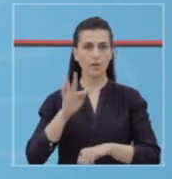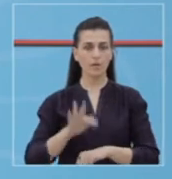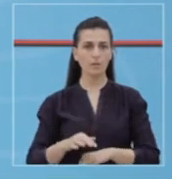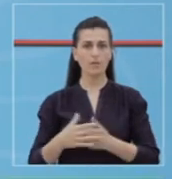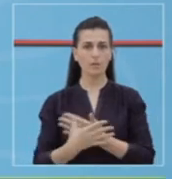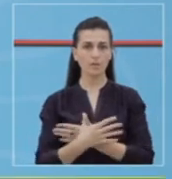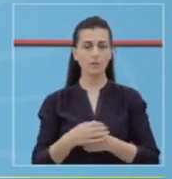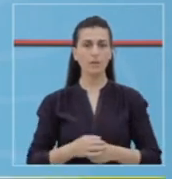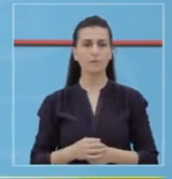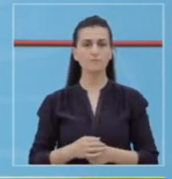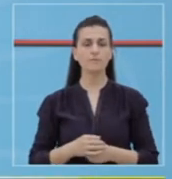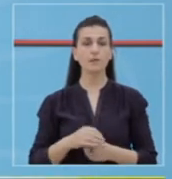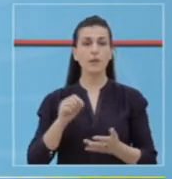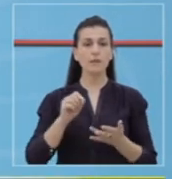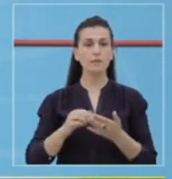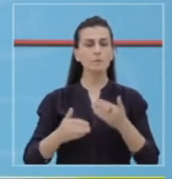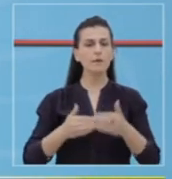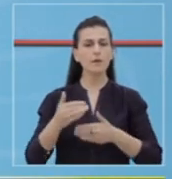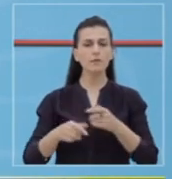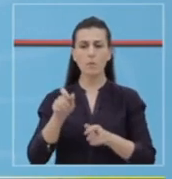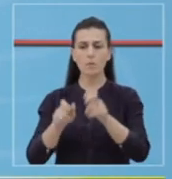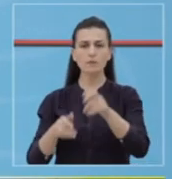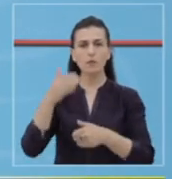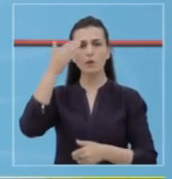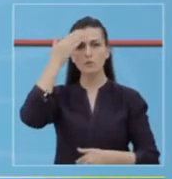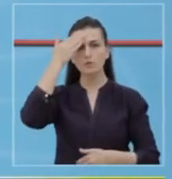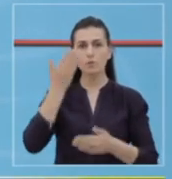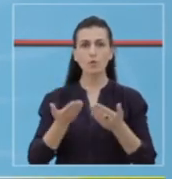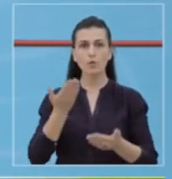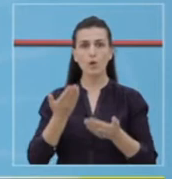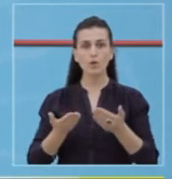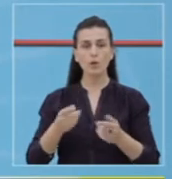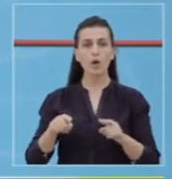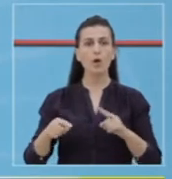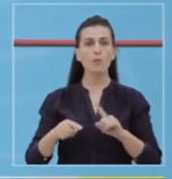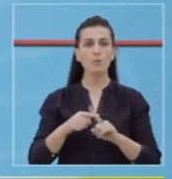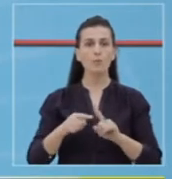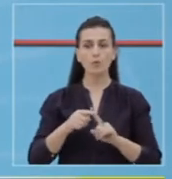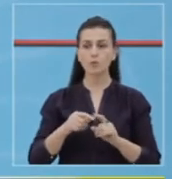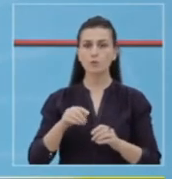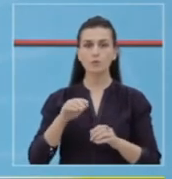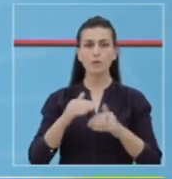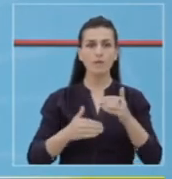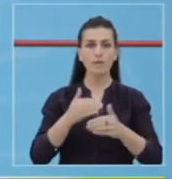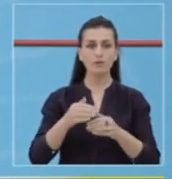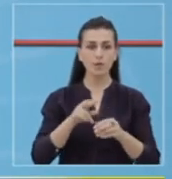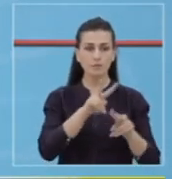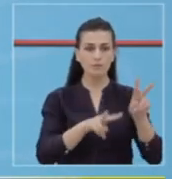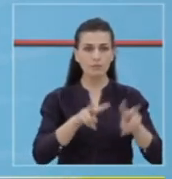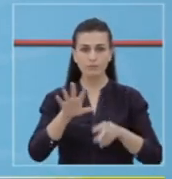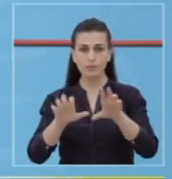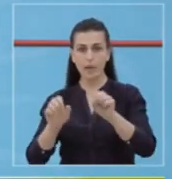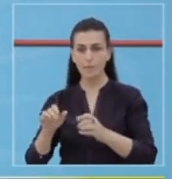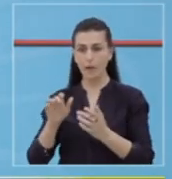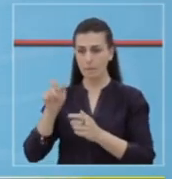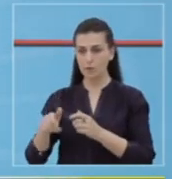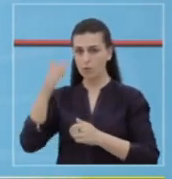Kanë vijuar testimet për të dyshuar të prekur me COVID-19 dhe vazhdojnë puna intensive epidemiologve në teren për gjurmimin e